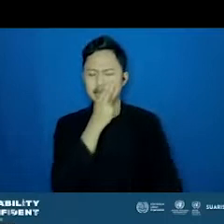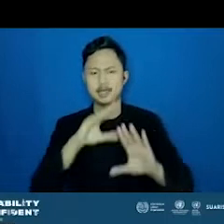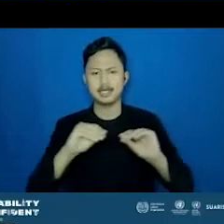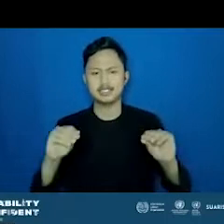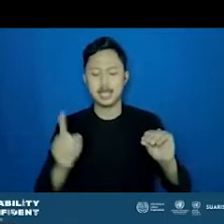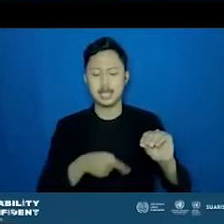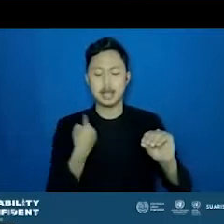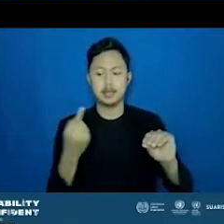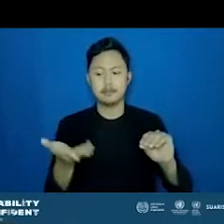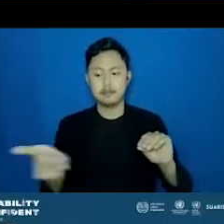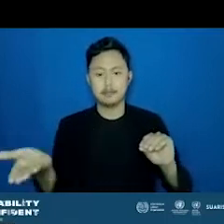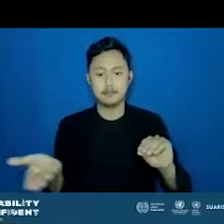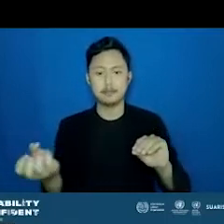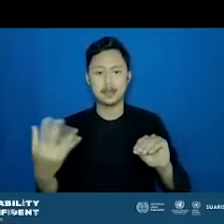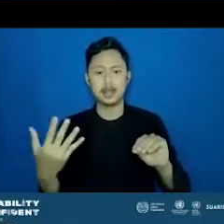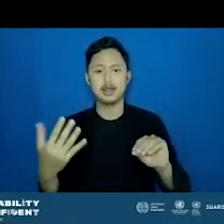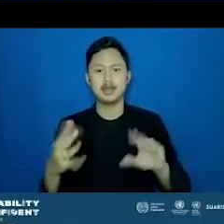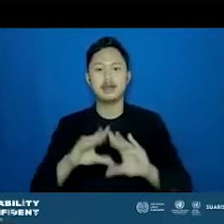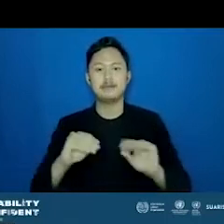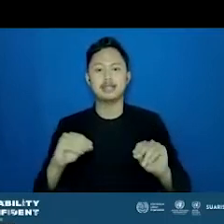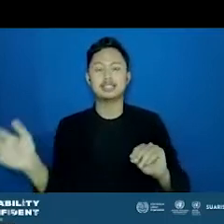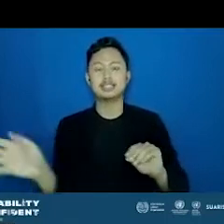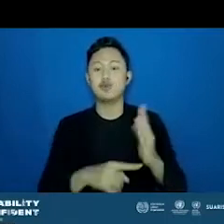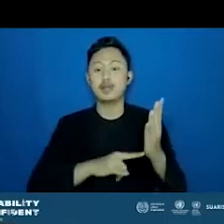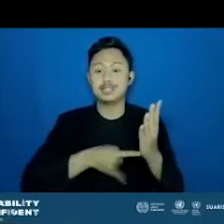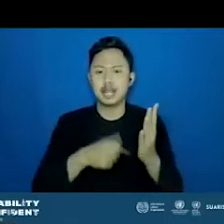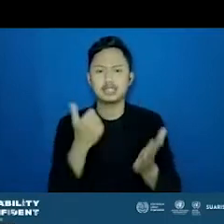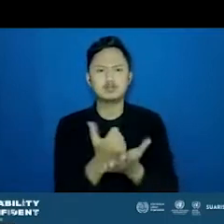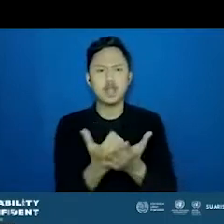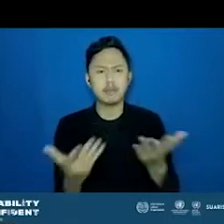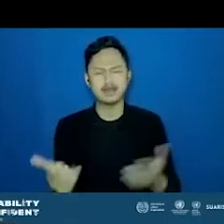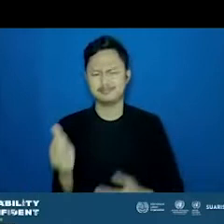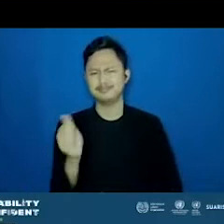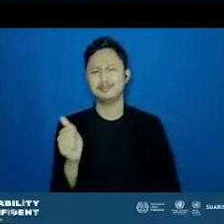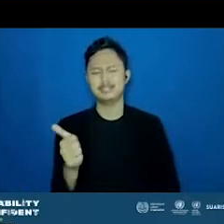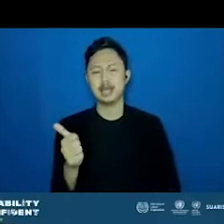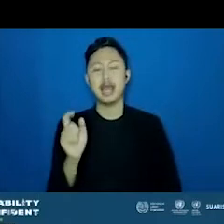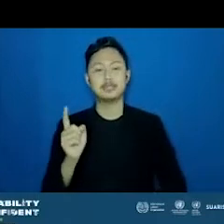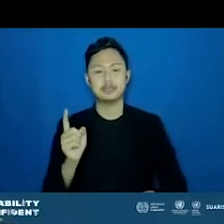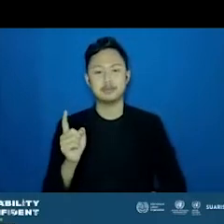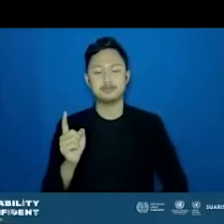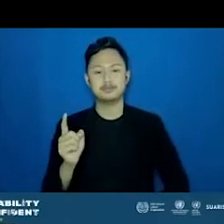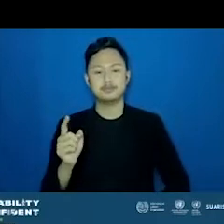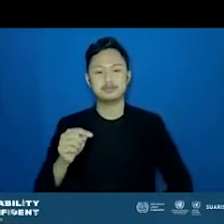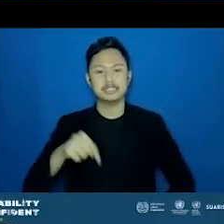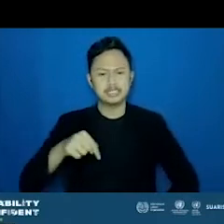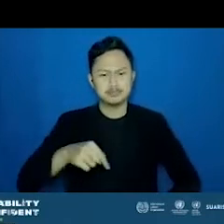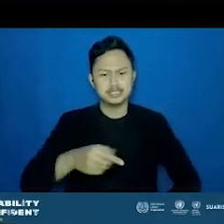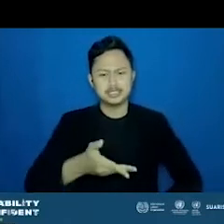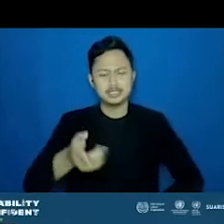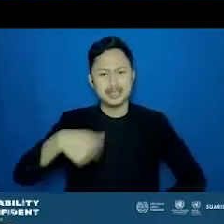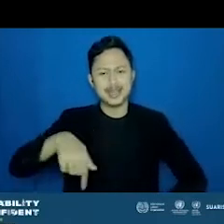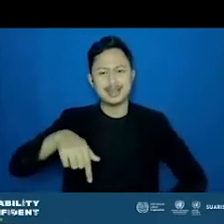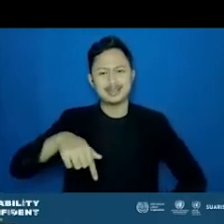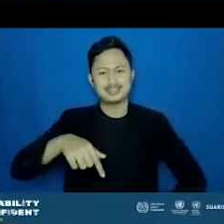adalah semua jenis pekerjaan di digital itu sebenarnya memungkinkan. Karena tools, website, atau